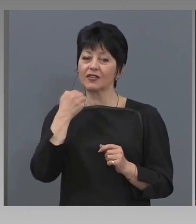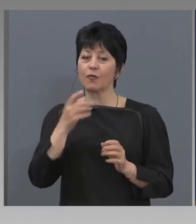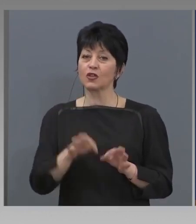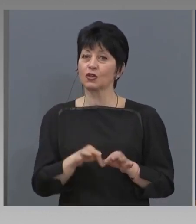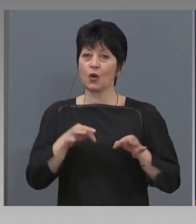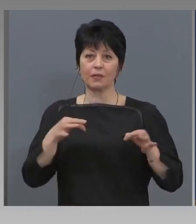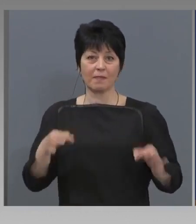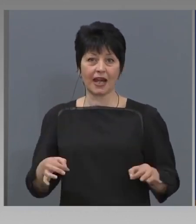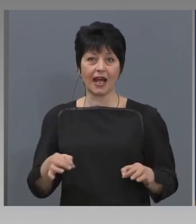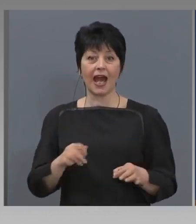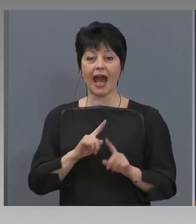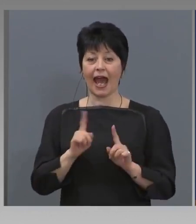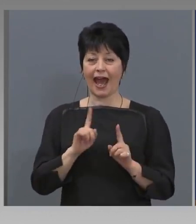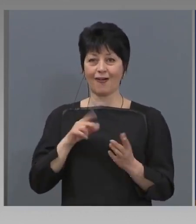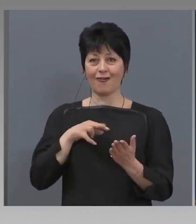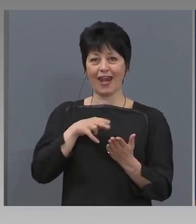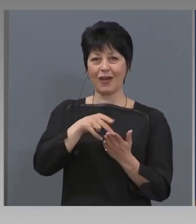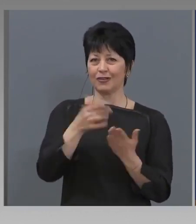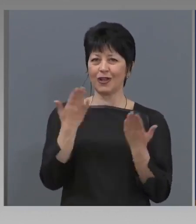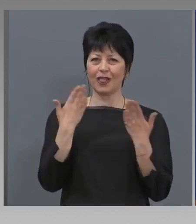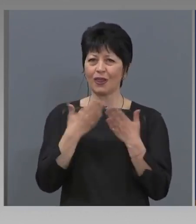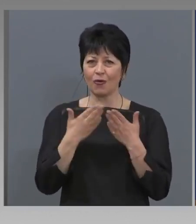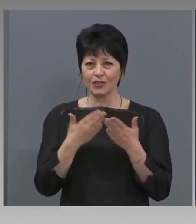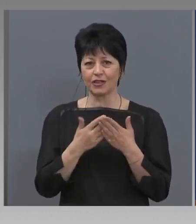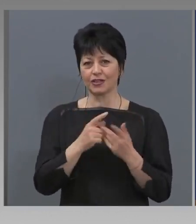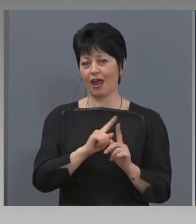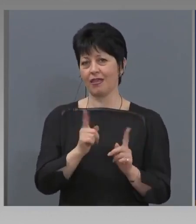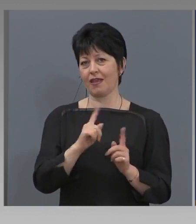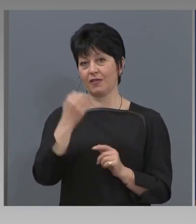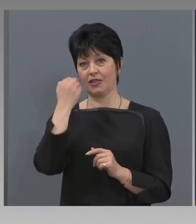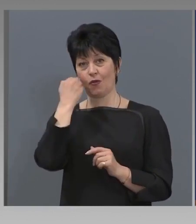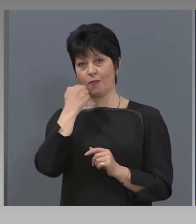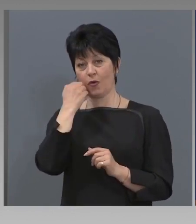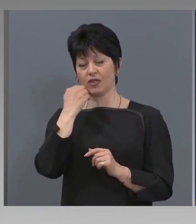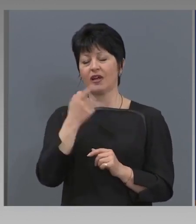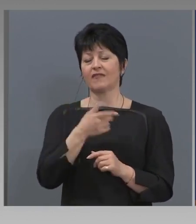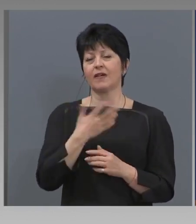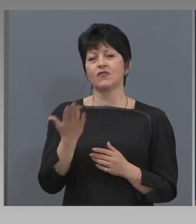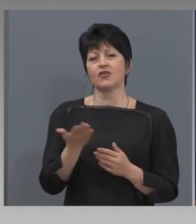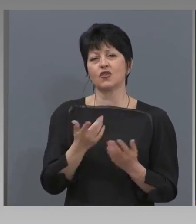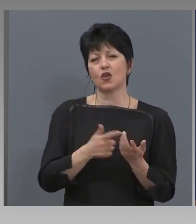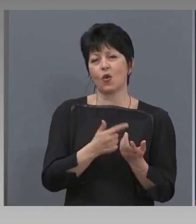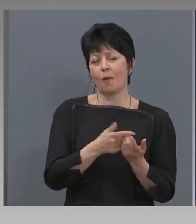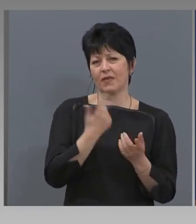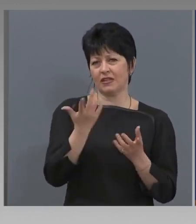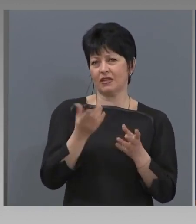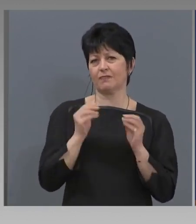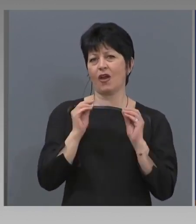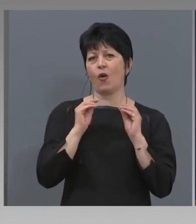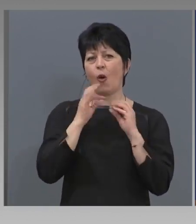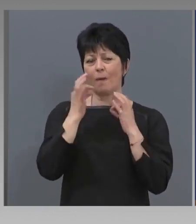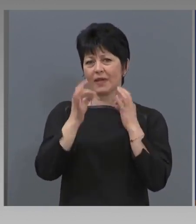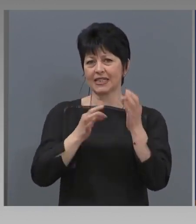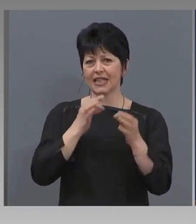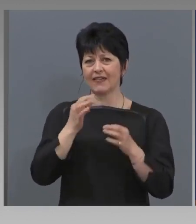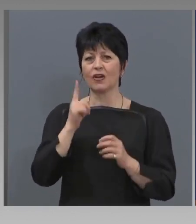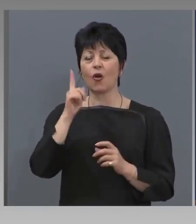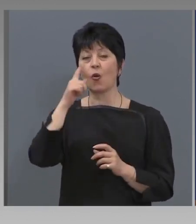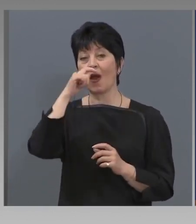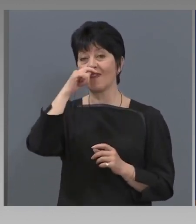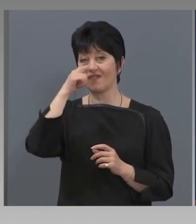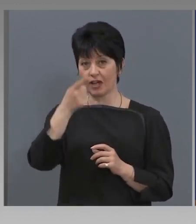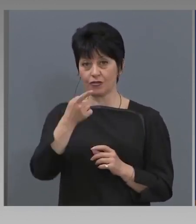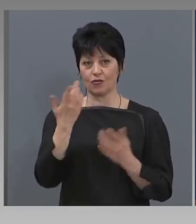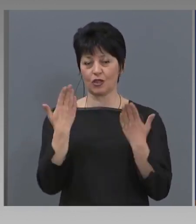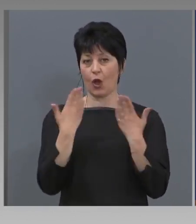Ако не е ходило, няма да ползва. И това сме го разясняли много пъти, колко е важно за образованието, за тези деца,